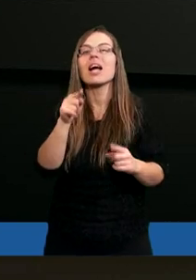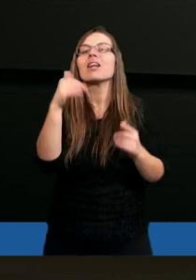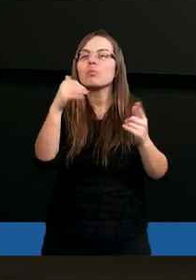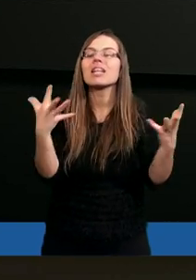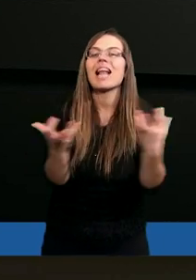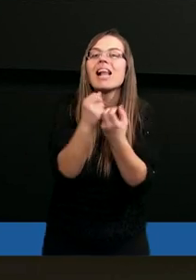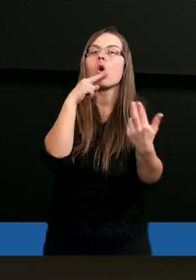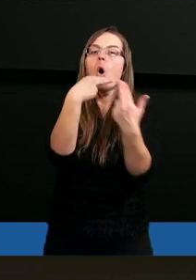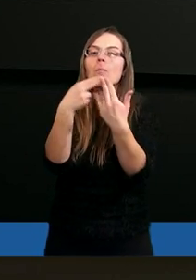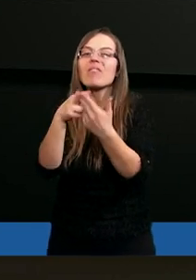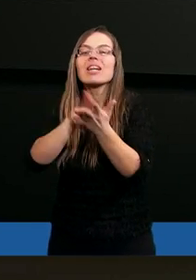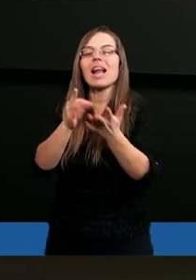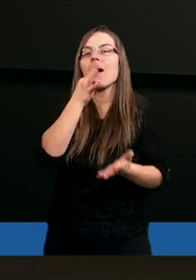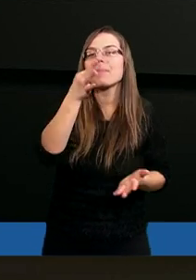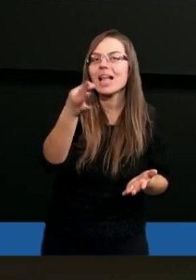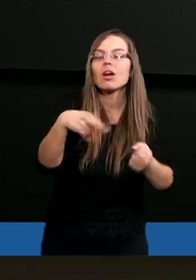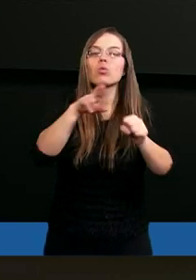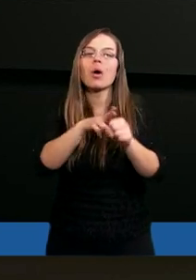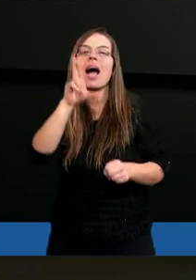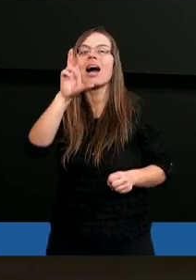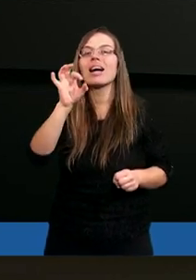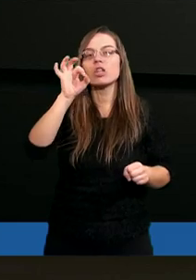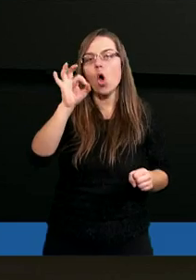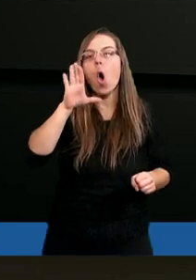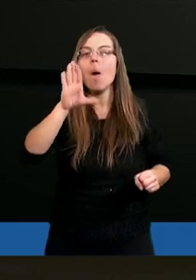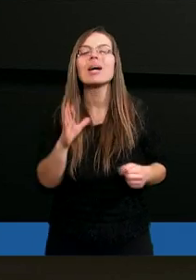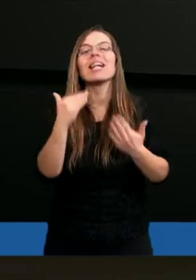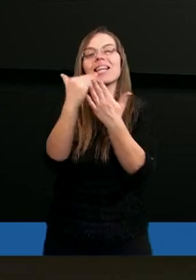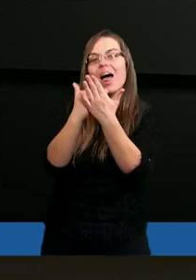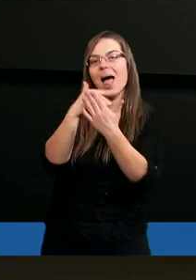znaleźć odpowiedzi na pytania, które Hiob zadawał.